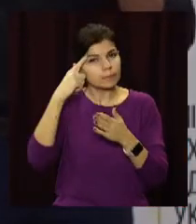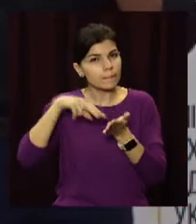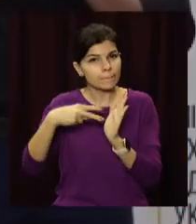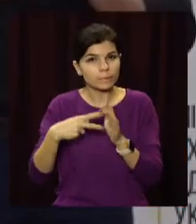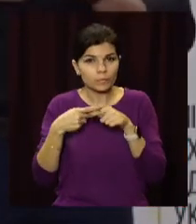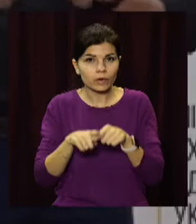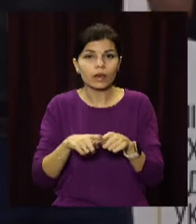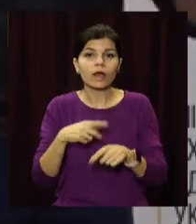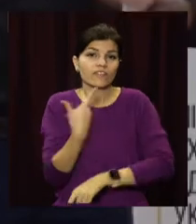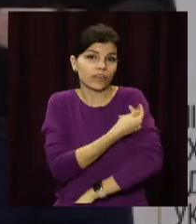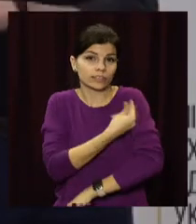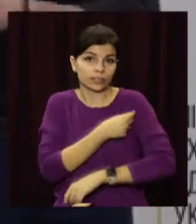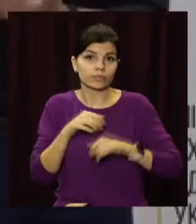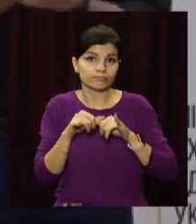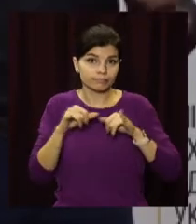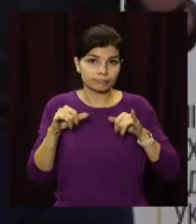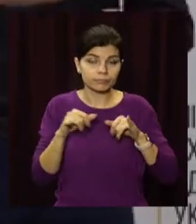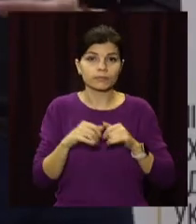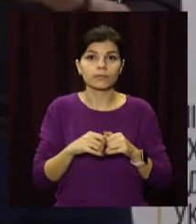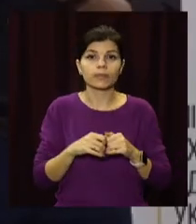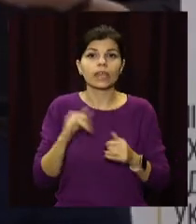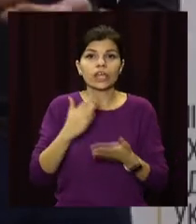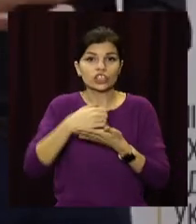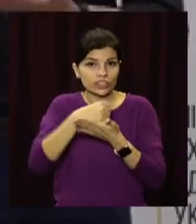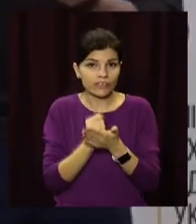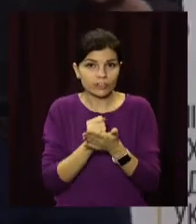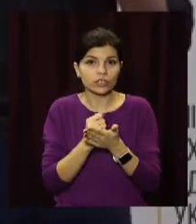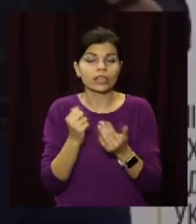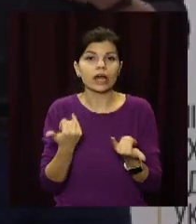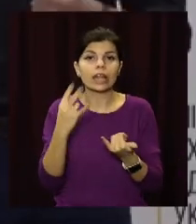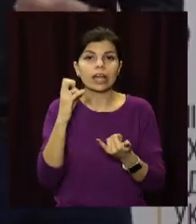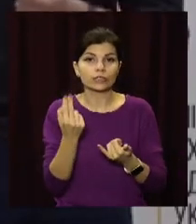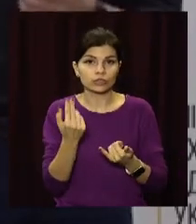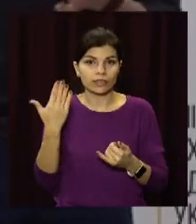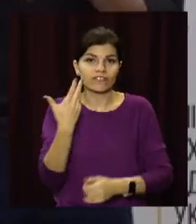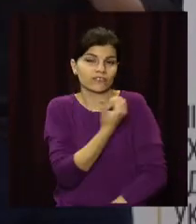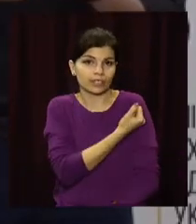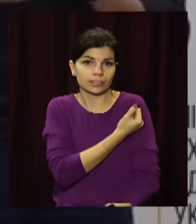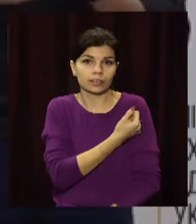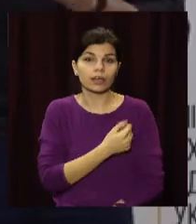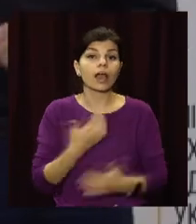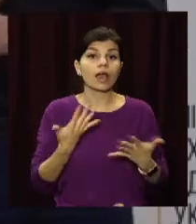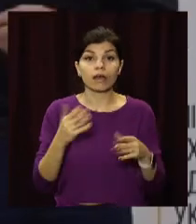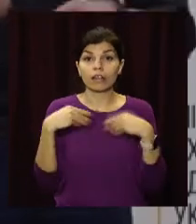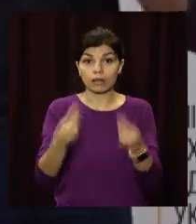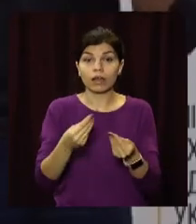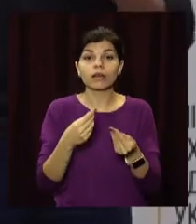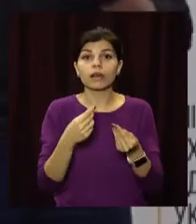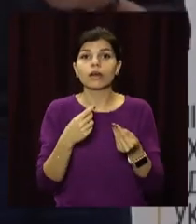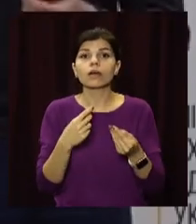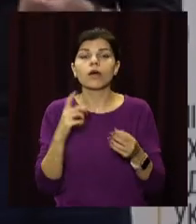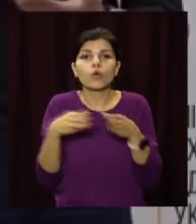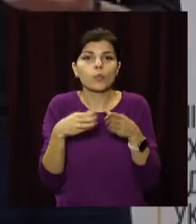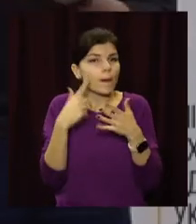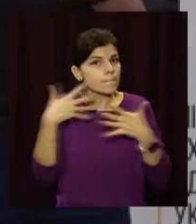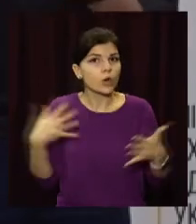розгортання вакцинації, яка є і затверджена на сьогодні національну стратегію вакцинації, яка надаватиме пріоритет